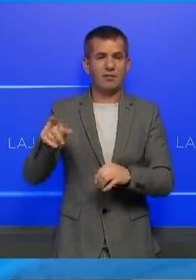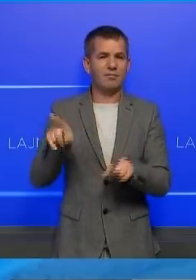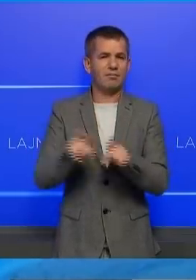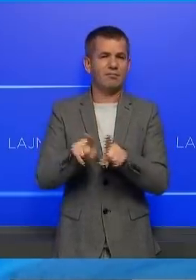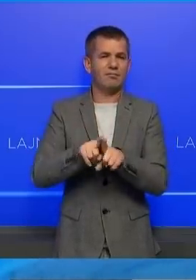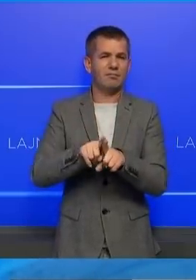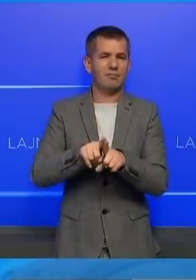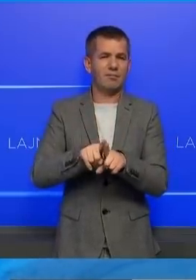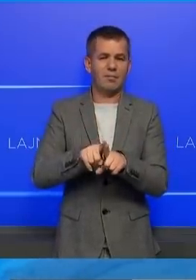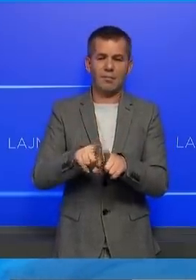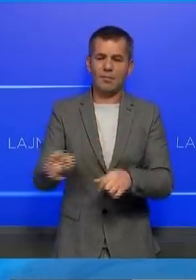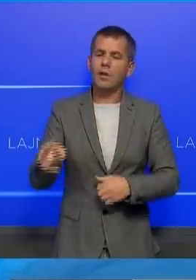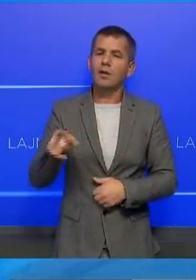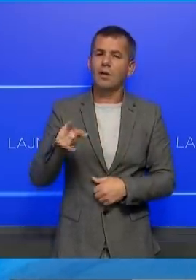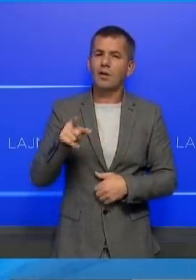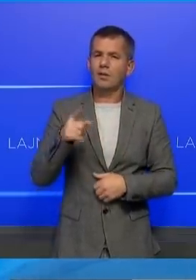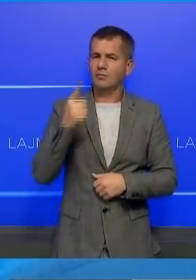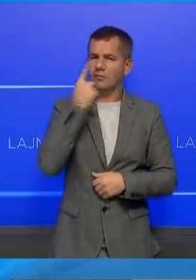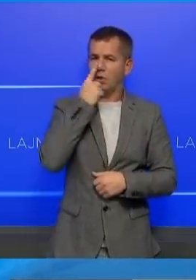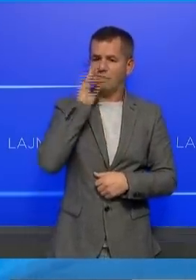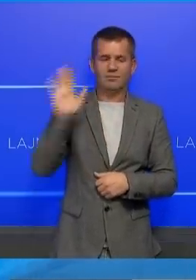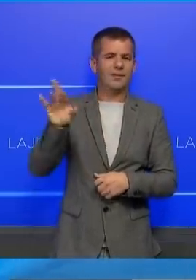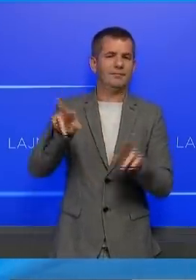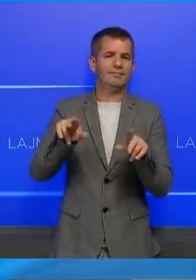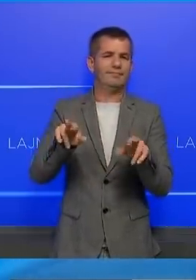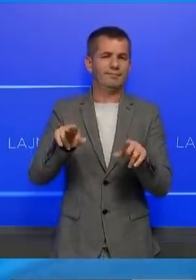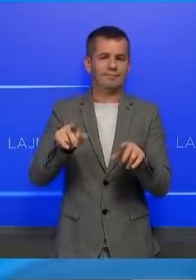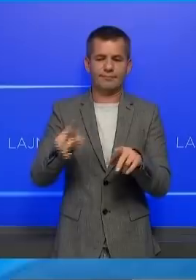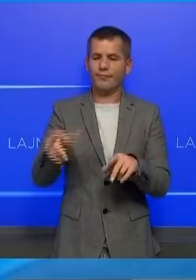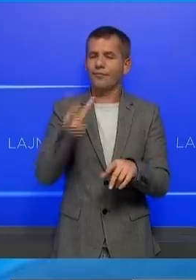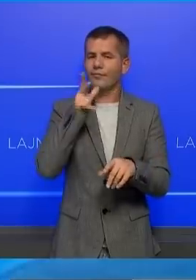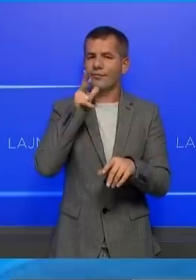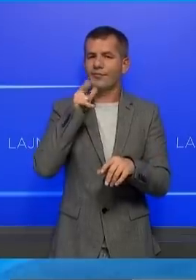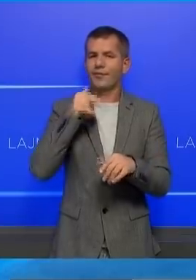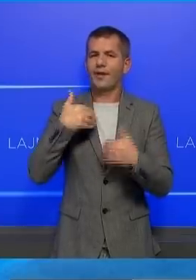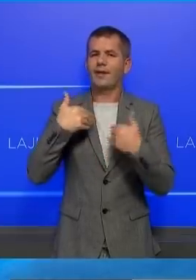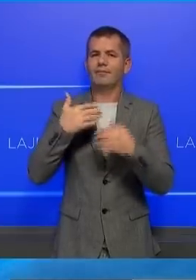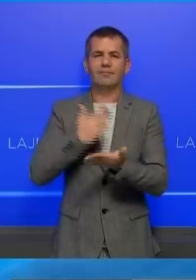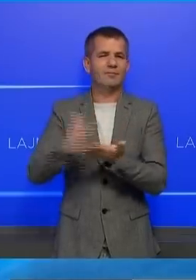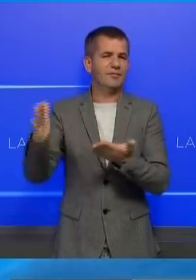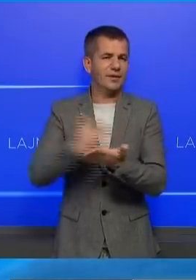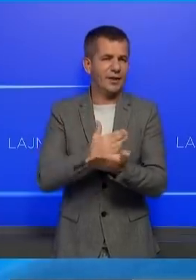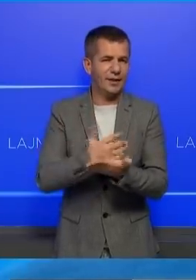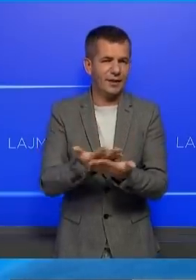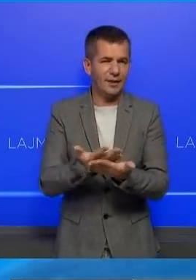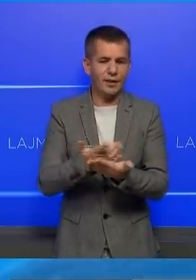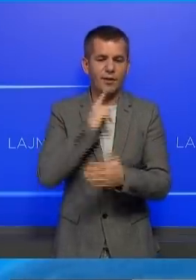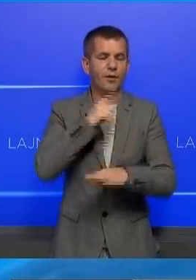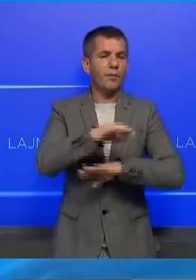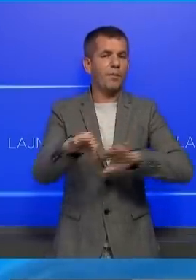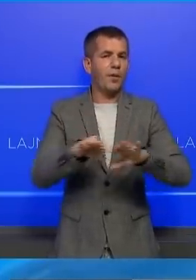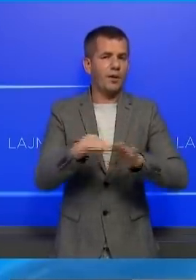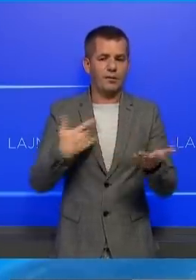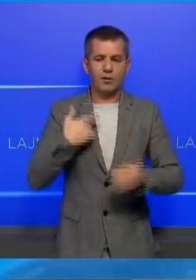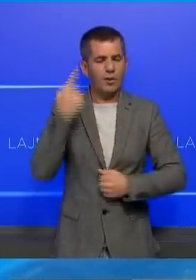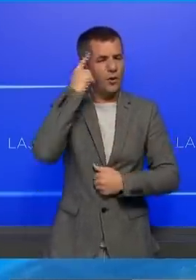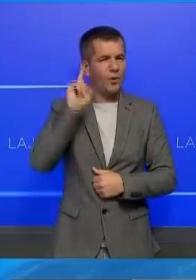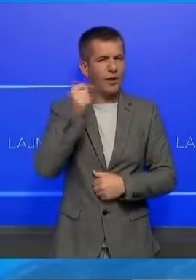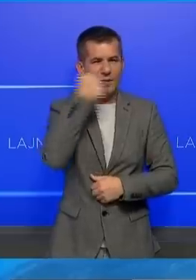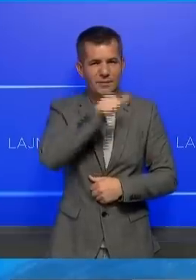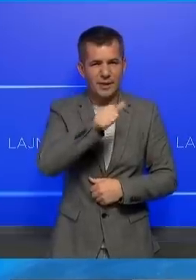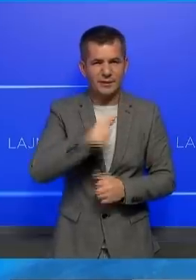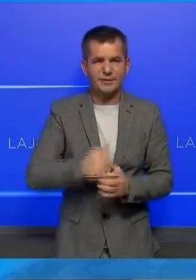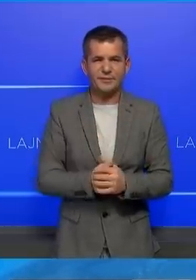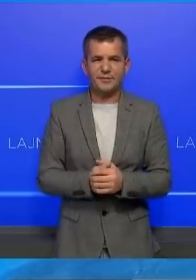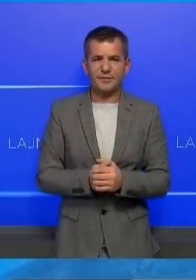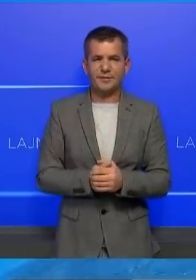qëllimshëm me e dërzu verion. Qëllimshëm është duke ndohë, është projekt dykon, nuk e di pëse ndohë kështu, por